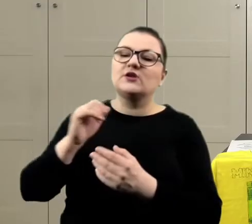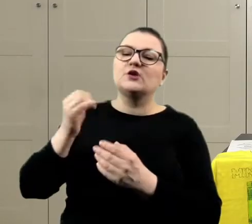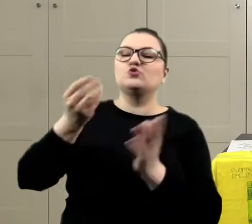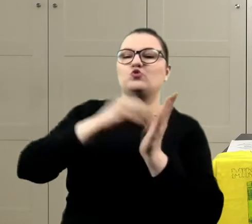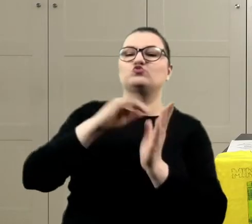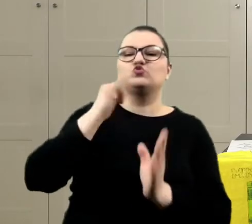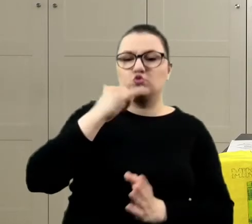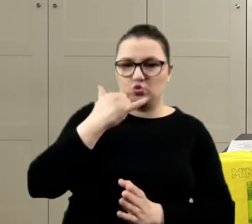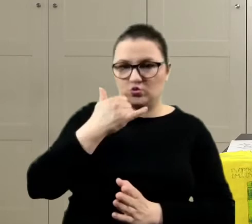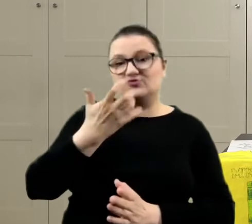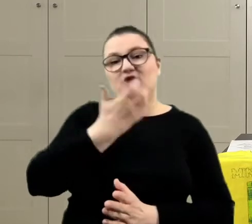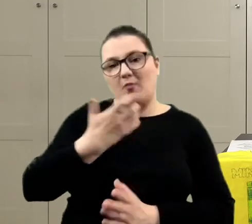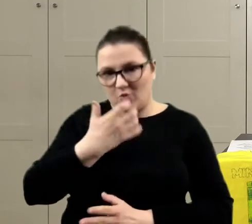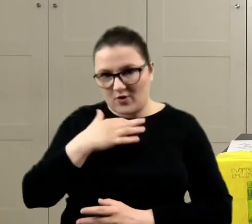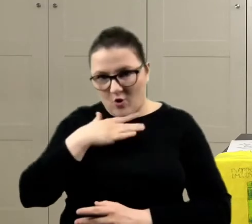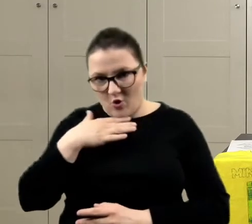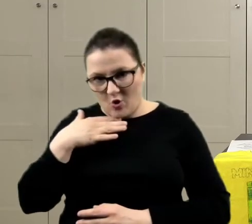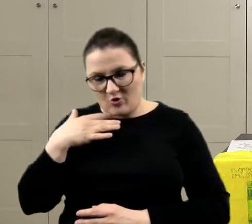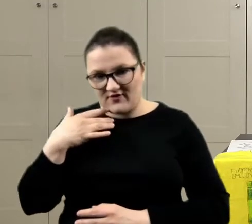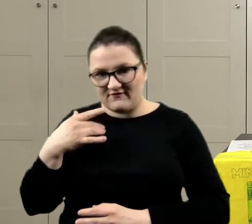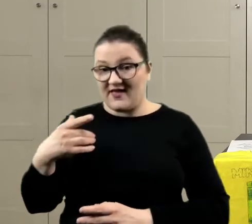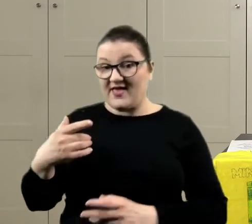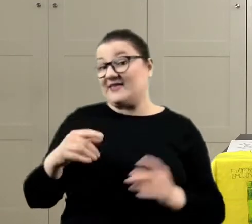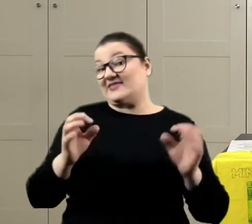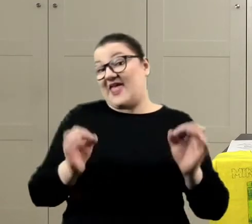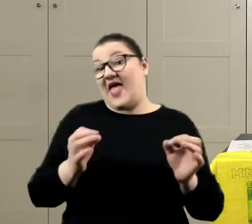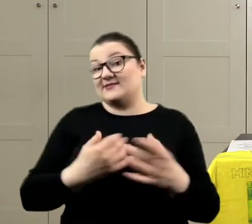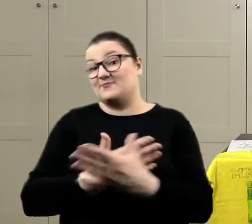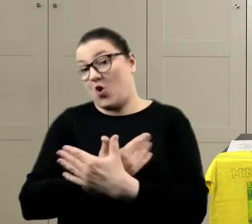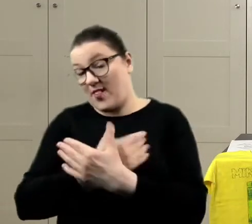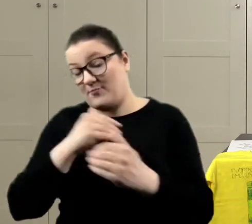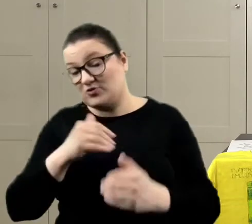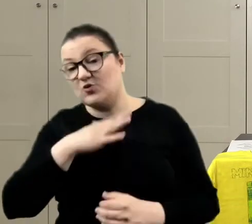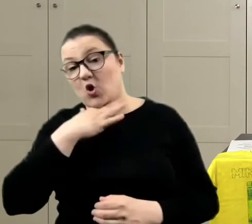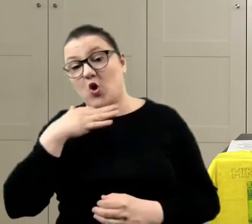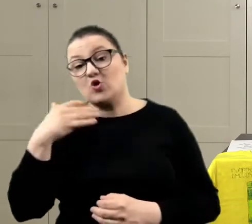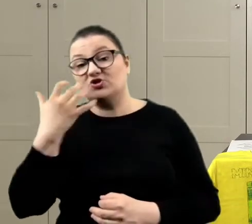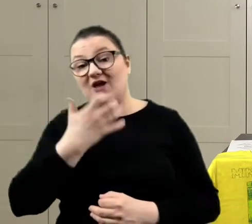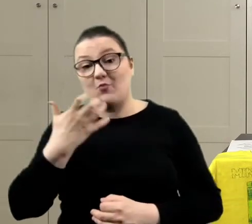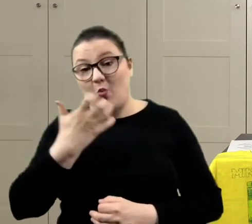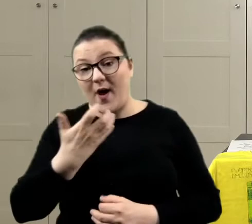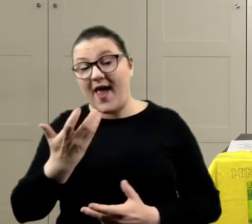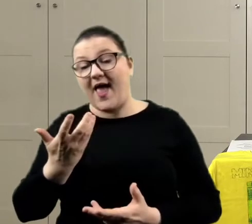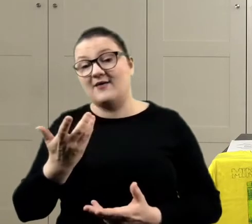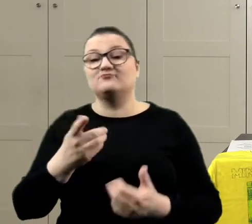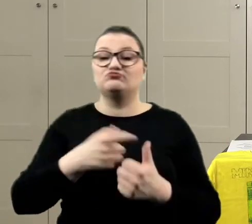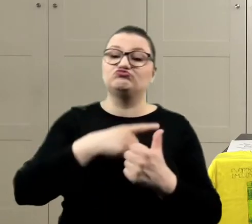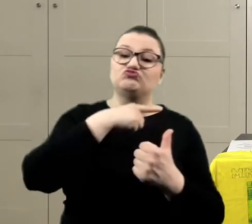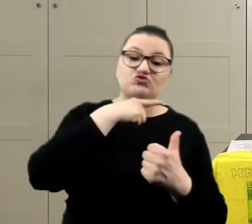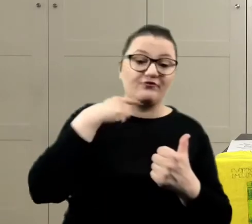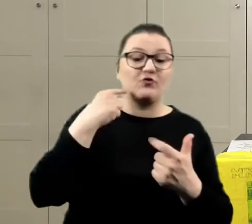który jest kolorem ciepłym. Więc nasz motyl teraz też może być w kolorach ciepły, czyli wzięlibyśmy czerwony,